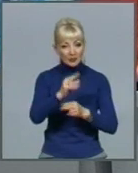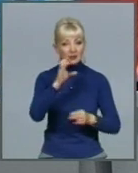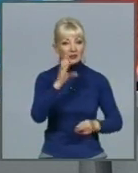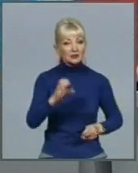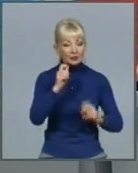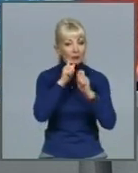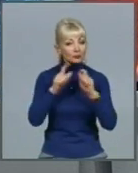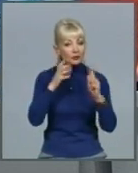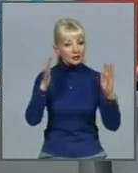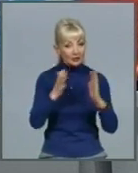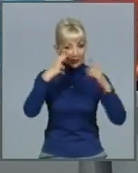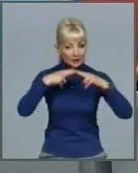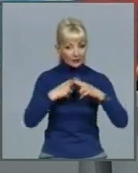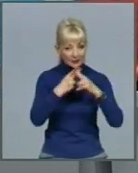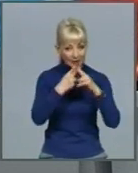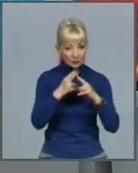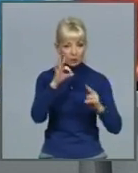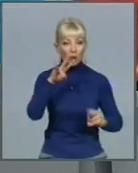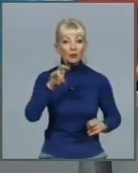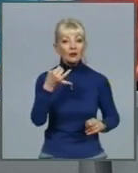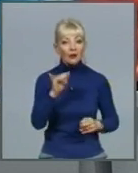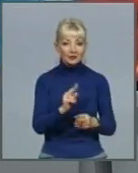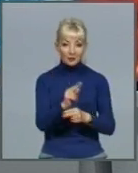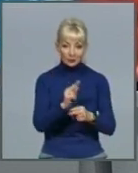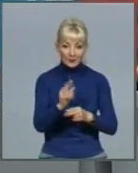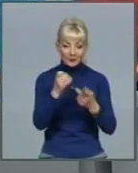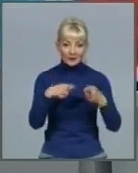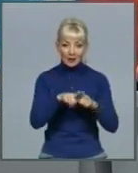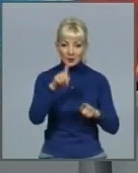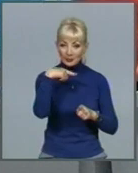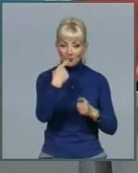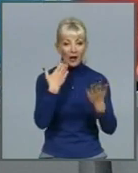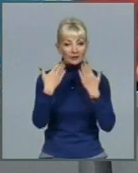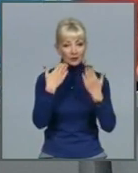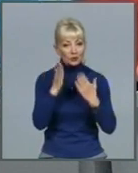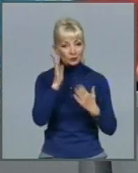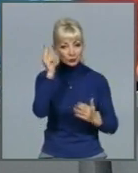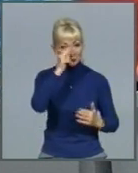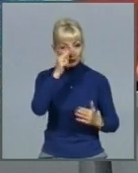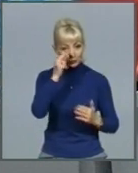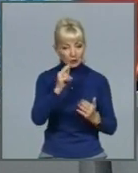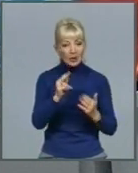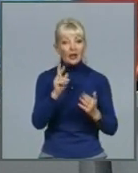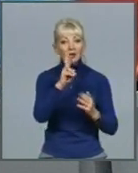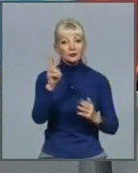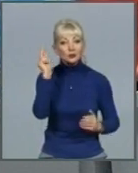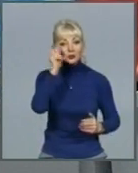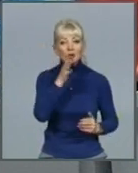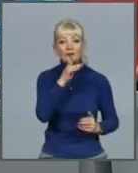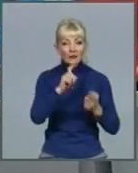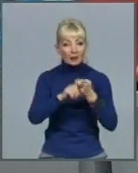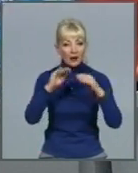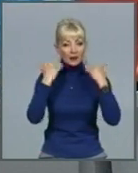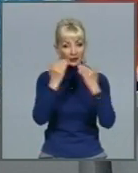технології дистанційного навчання. Також за індивідуальним підходом опановуватимуть матеріал, який вивчали під час карантину, розповіли у